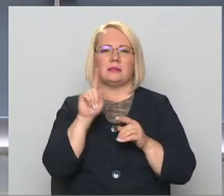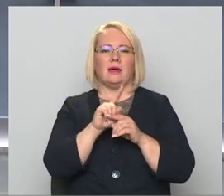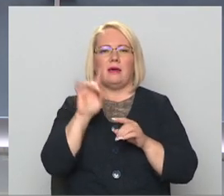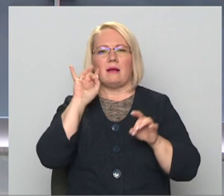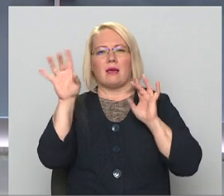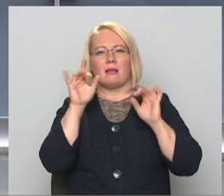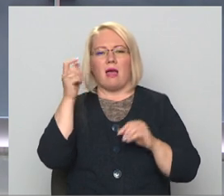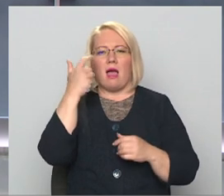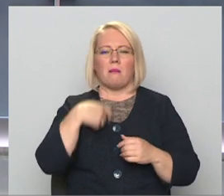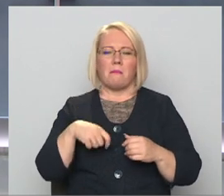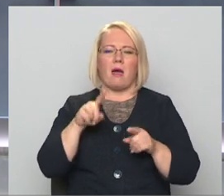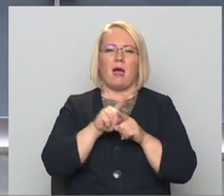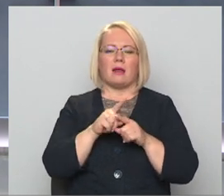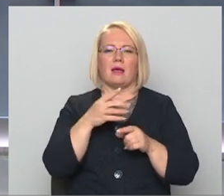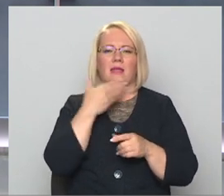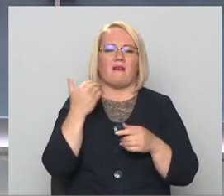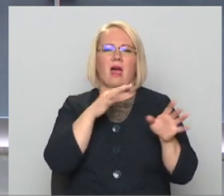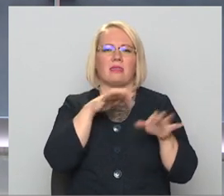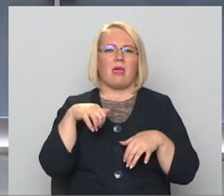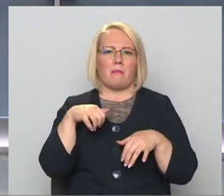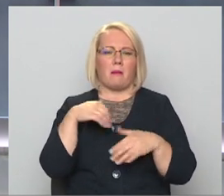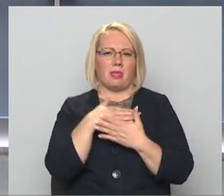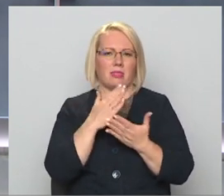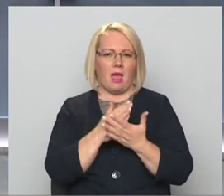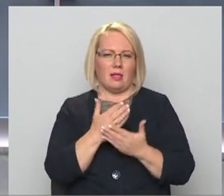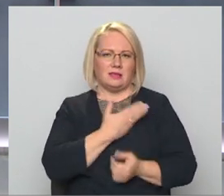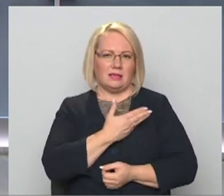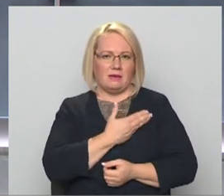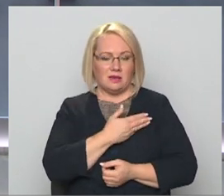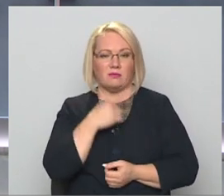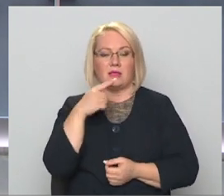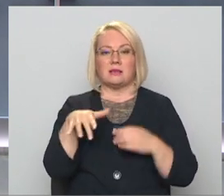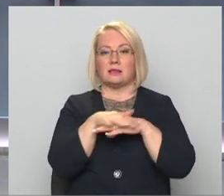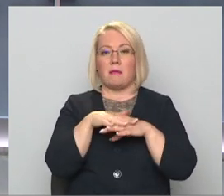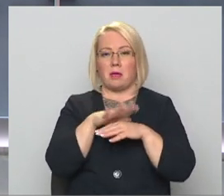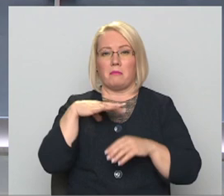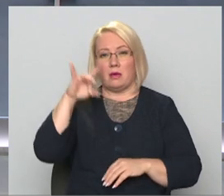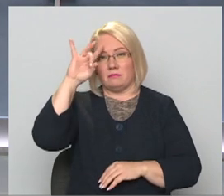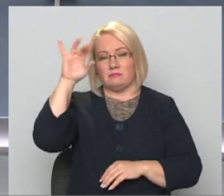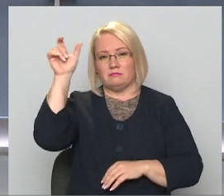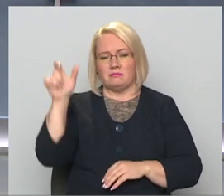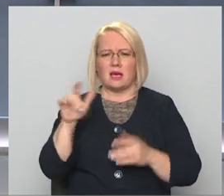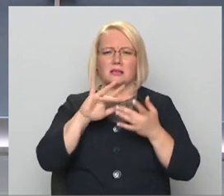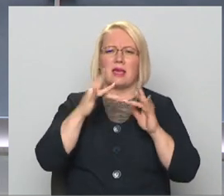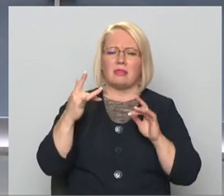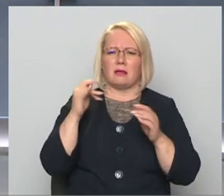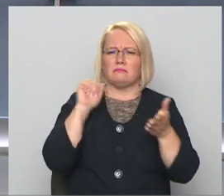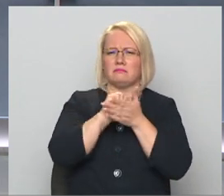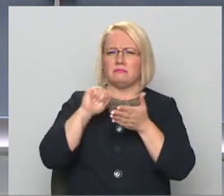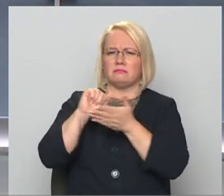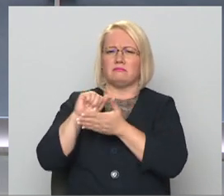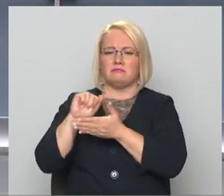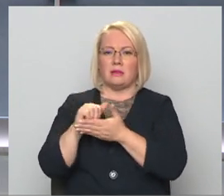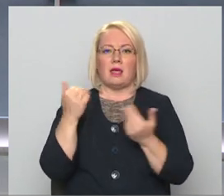neatņemama mūsdienu dzīves sastāvu daļa daudziem. Cilvēki, kas līdz šim sabiedrībā bija zināmi kā blogeri un influenceri, tagad